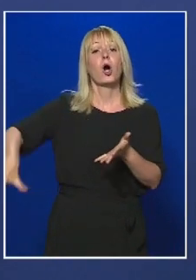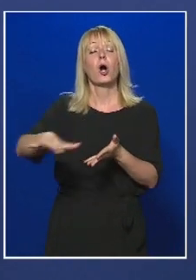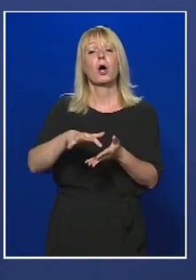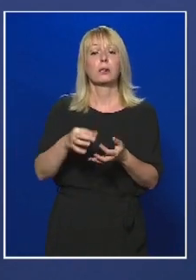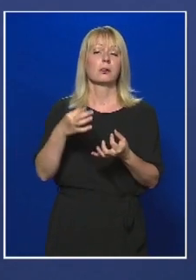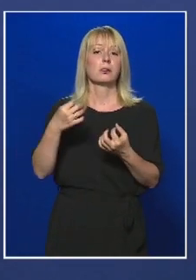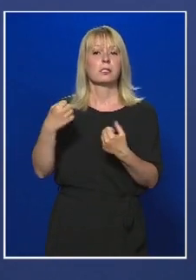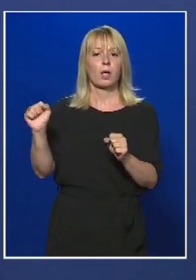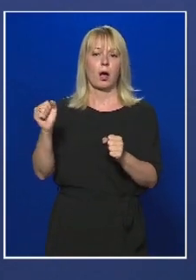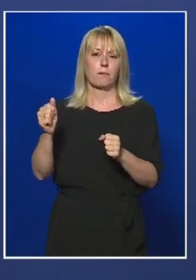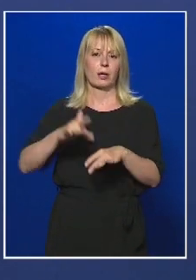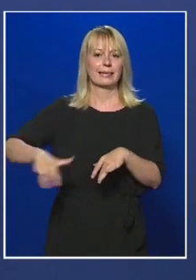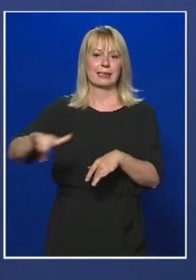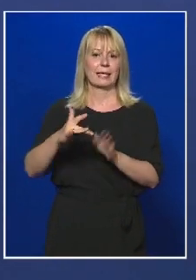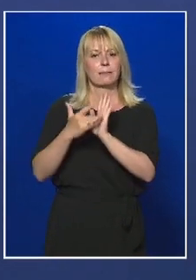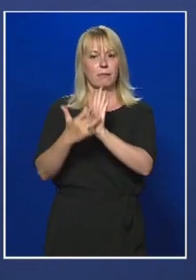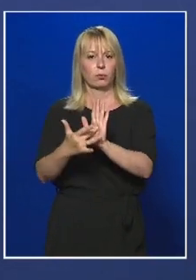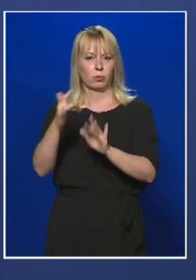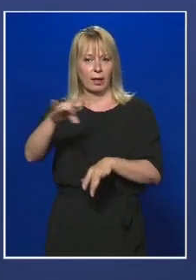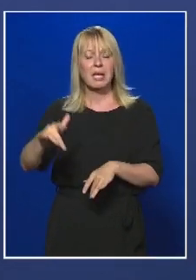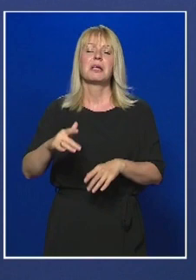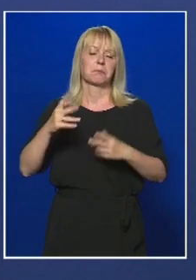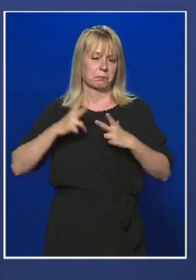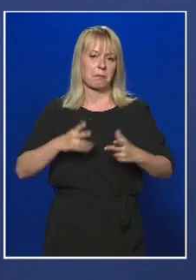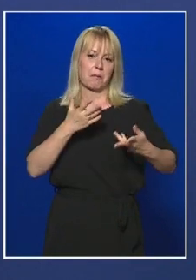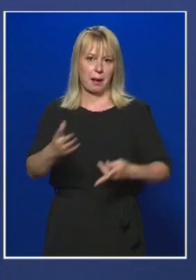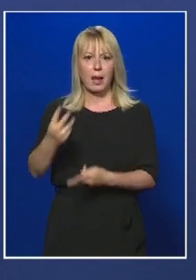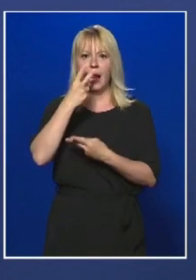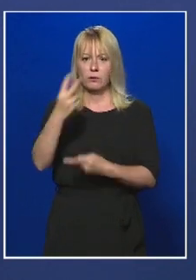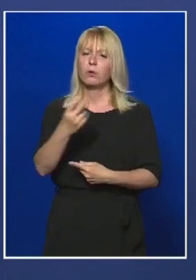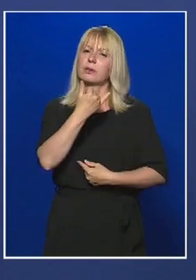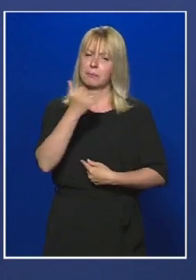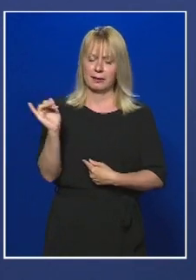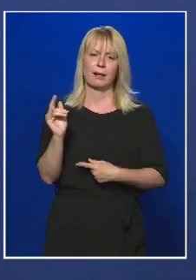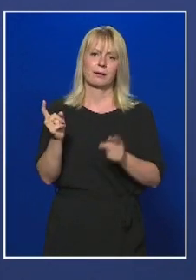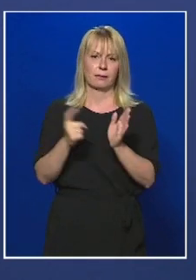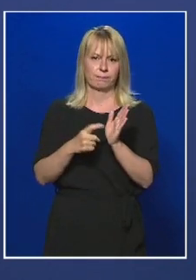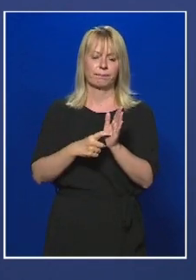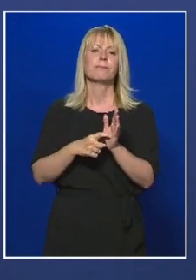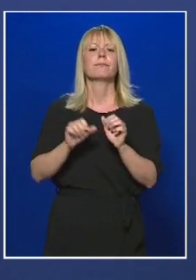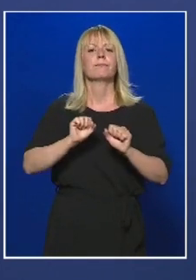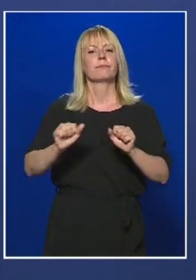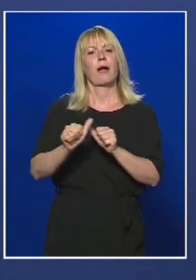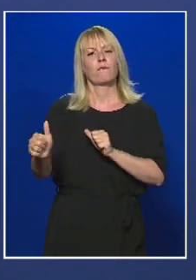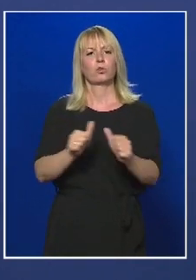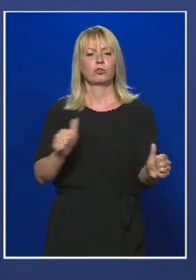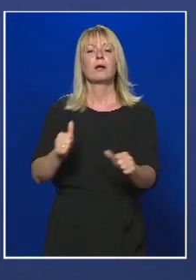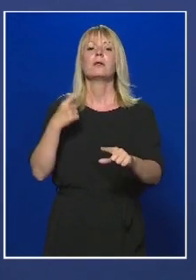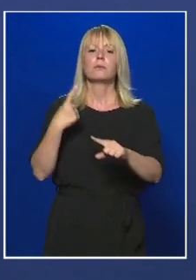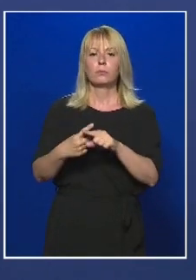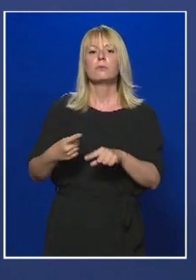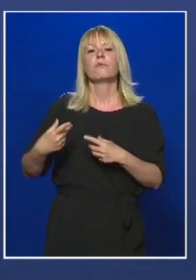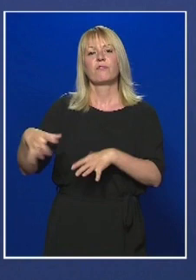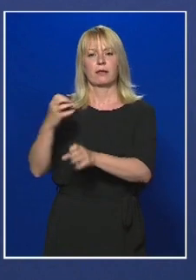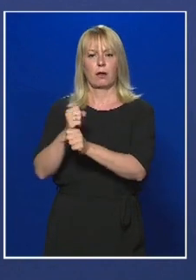létesítményei szintén látogathatóak, ahol mindenki köteles a védőtávolságot betartani, amelynek biztosításáról a fenntartó